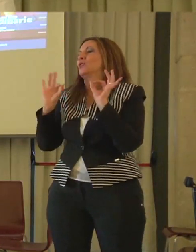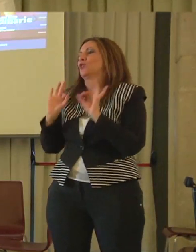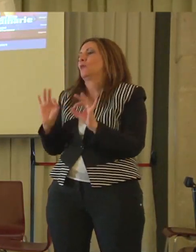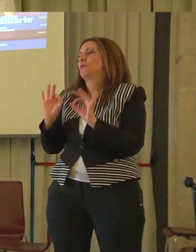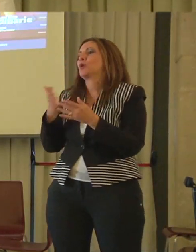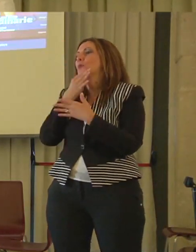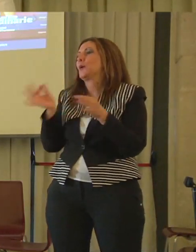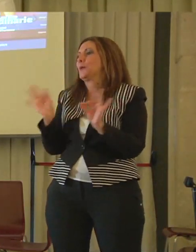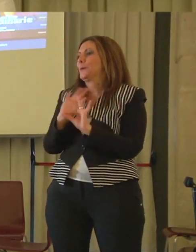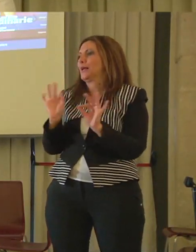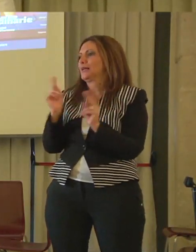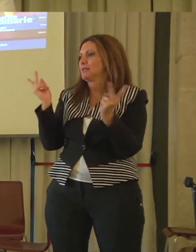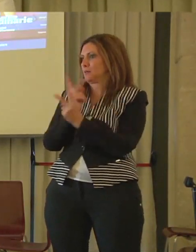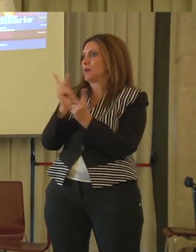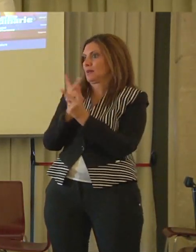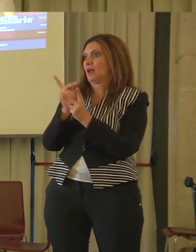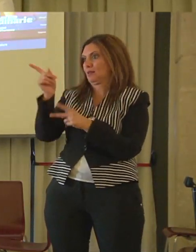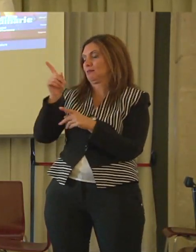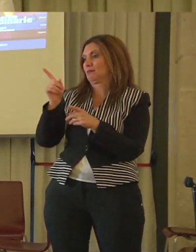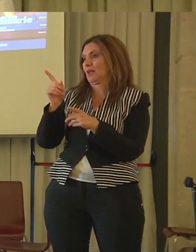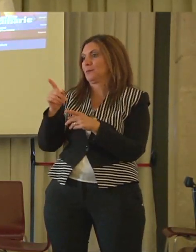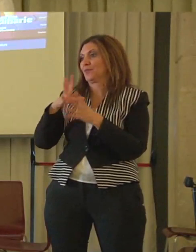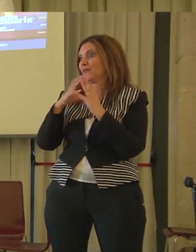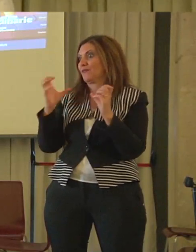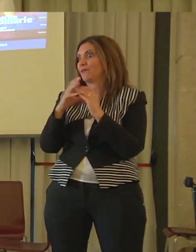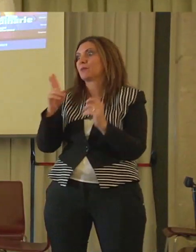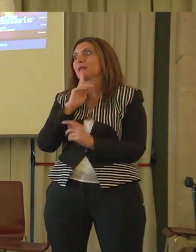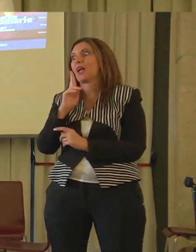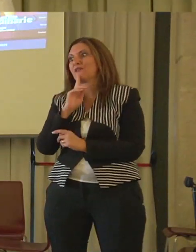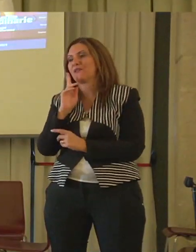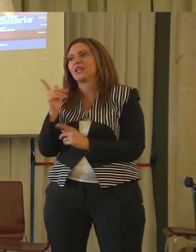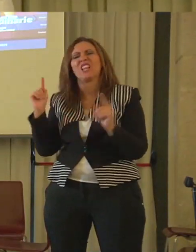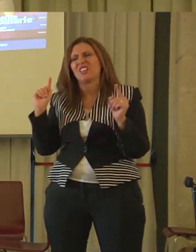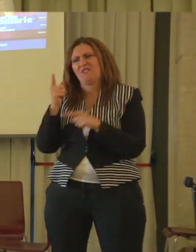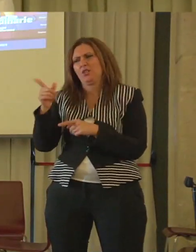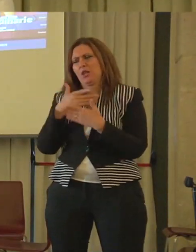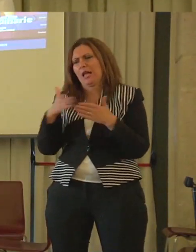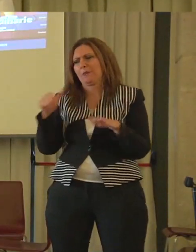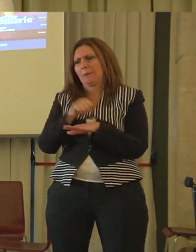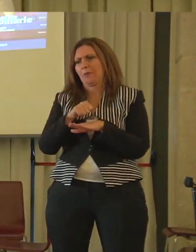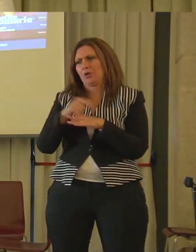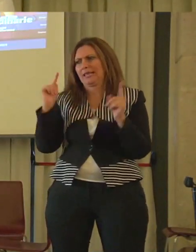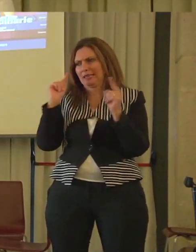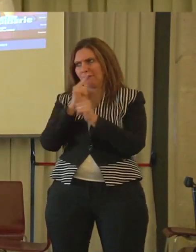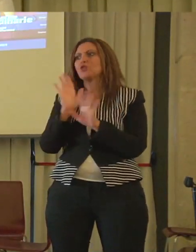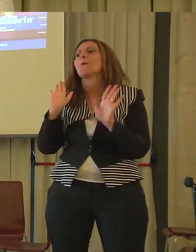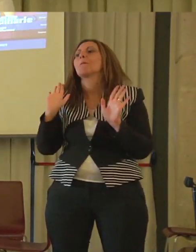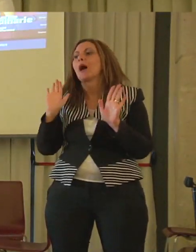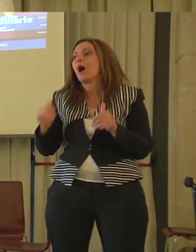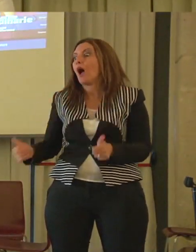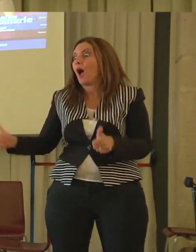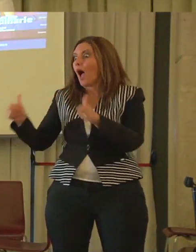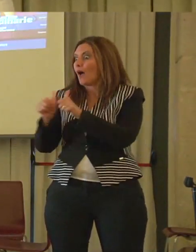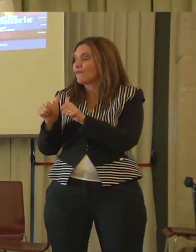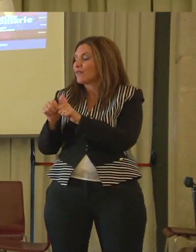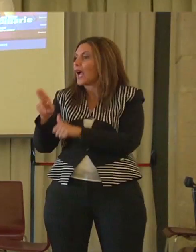bellissima realtà. Difficilmente la Fiat apre le sue porte. Accanto alla Fiat poi c'è stata veramente una